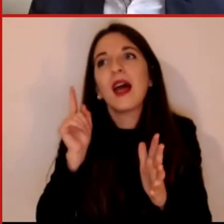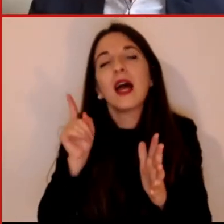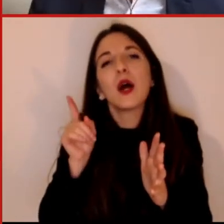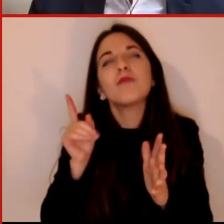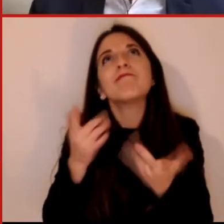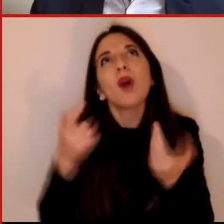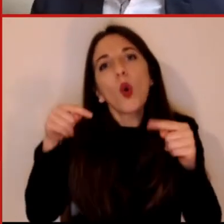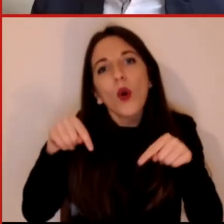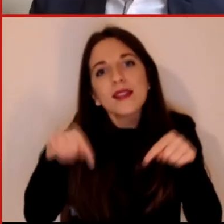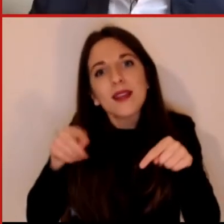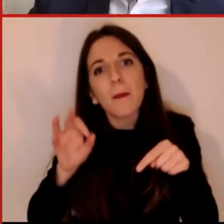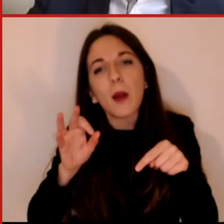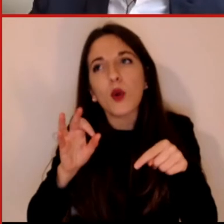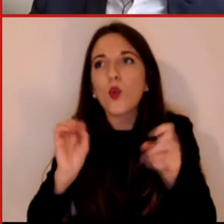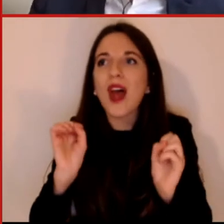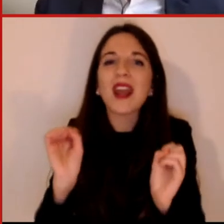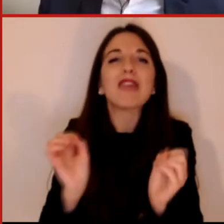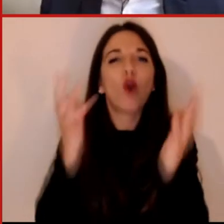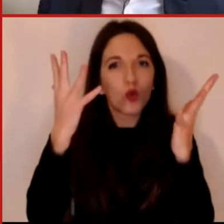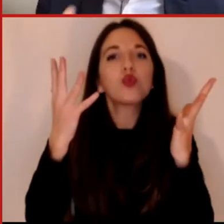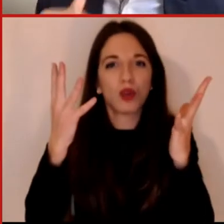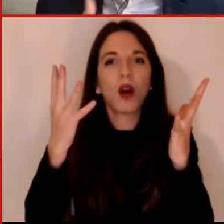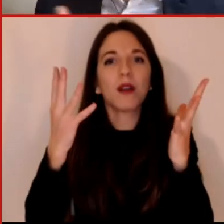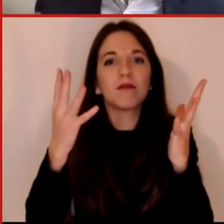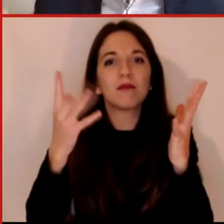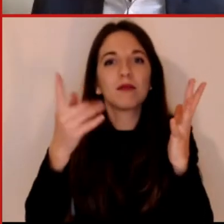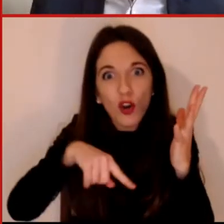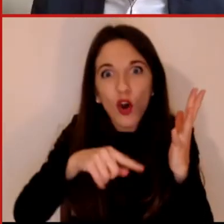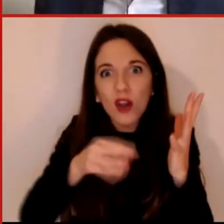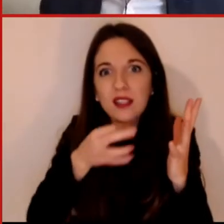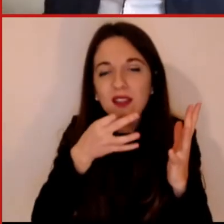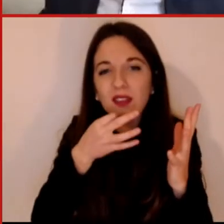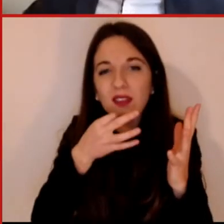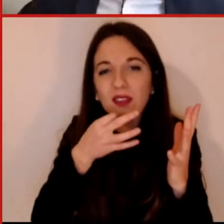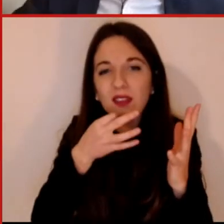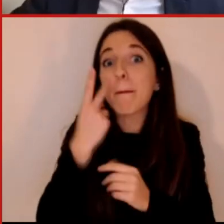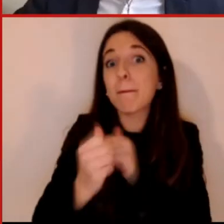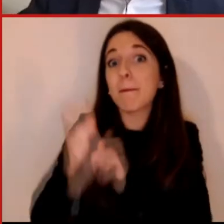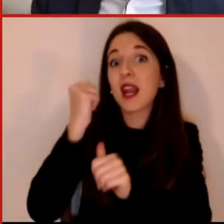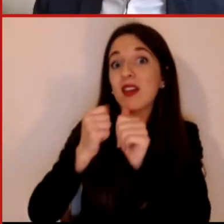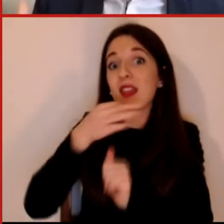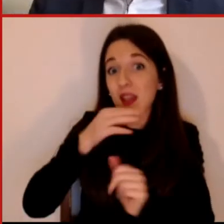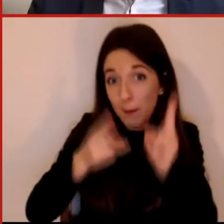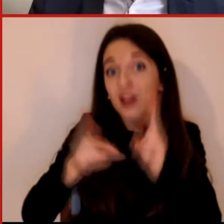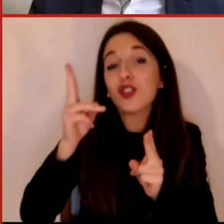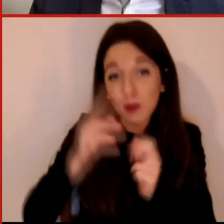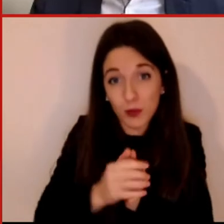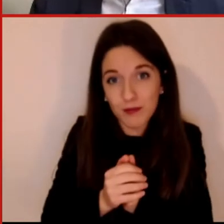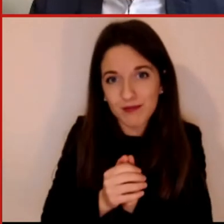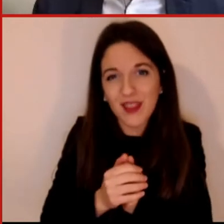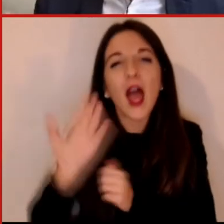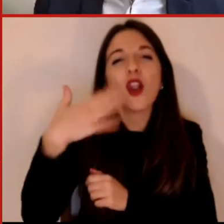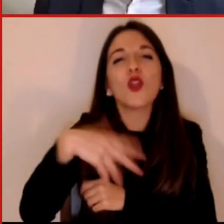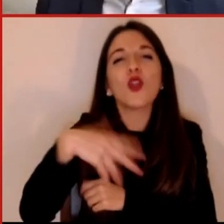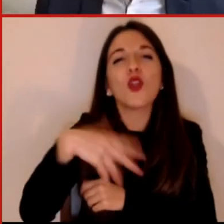capacità di prevedere, addirittura una decina d'anni fa nel 2009, la narrativa dei big data si